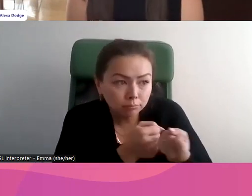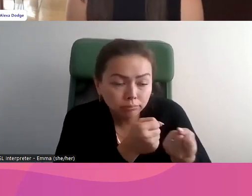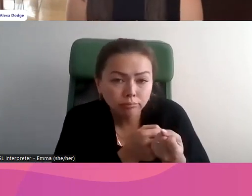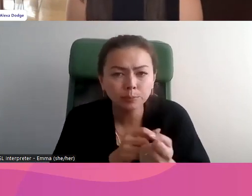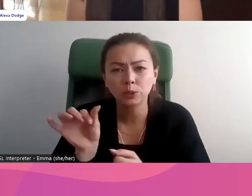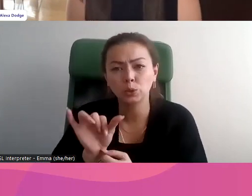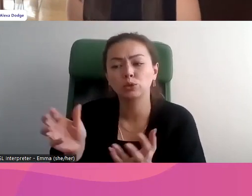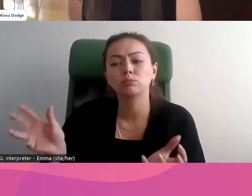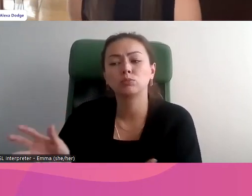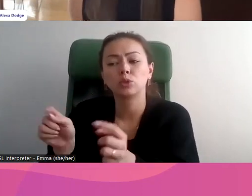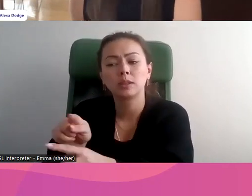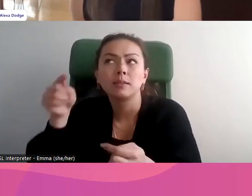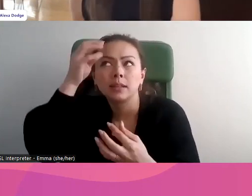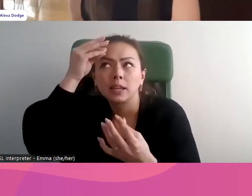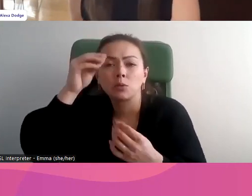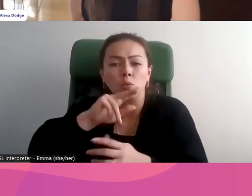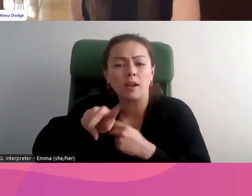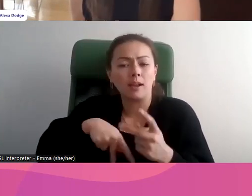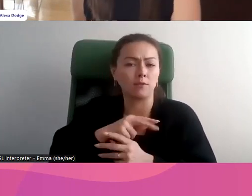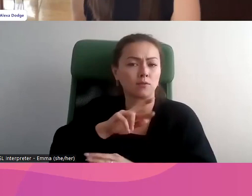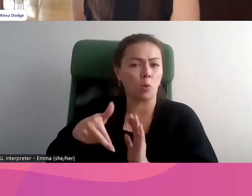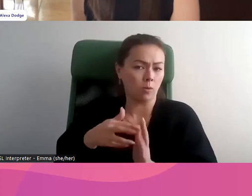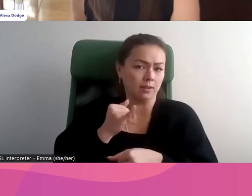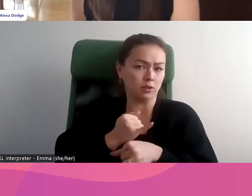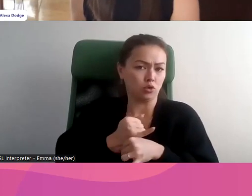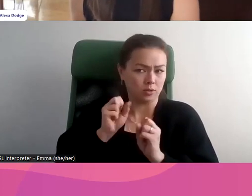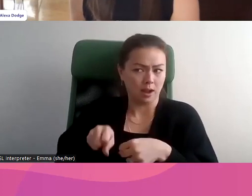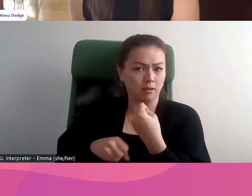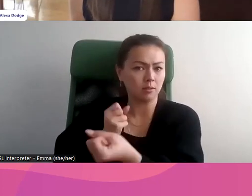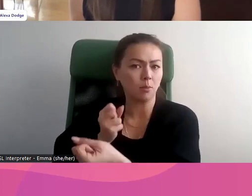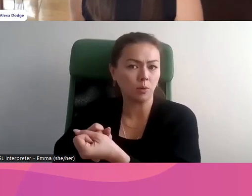des divers établissements et des diverses personnes. Prochaine diapo.